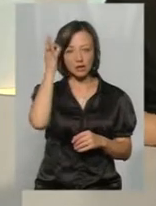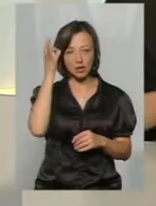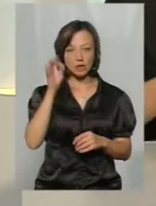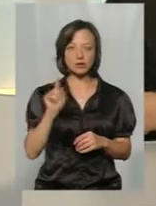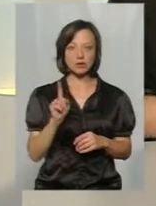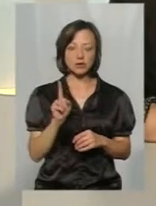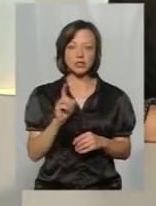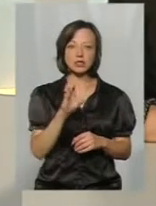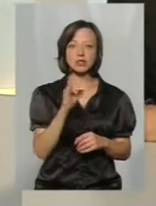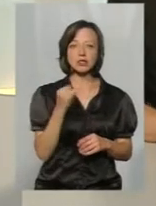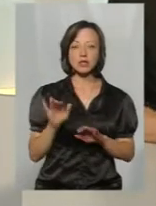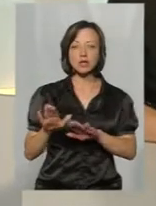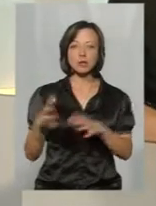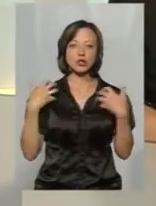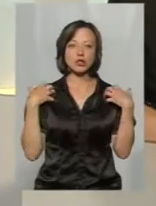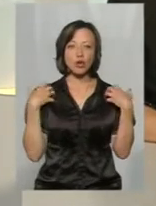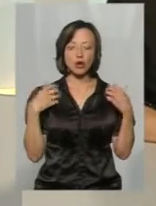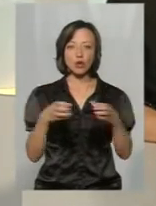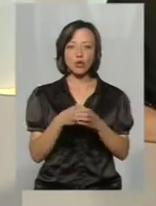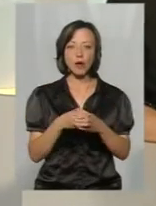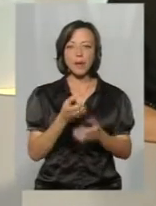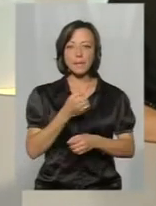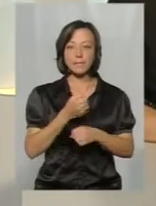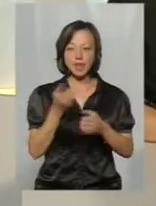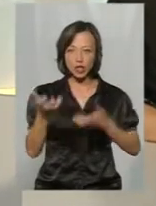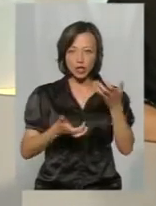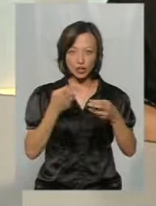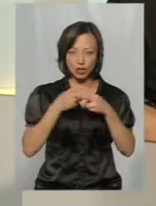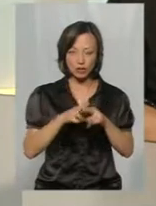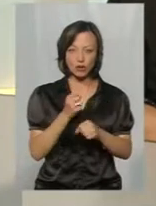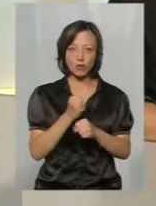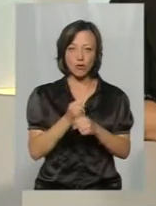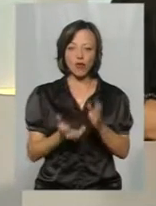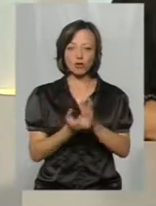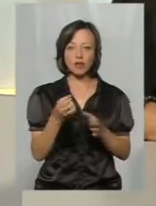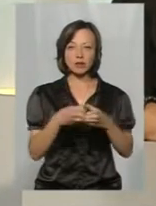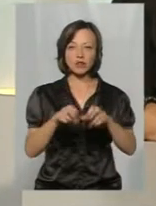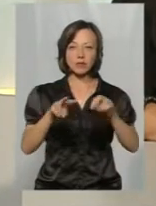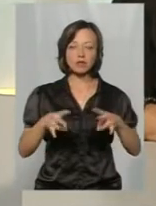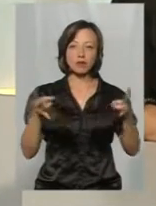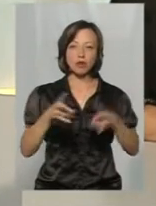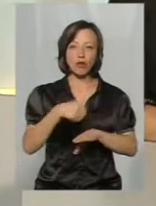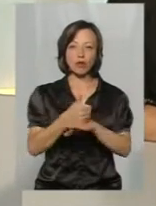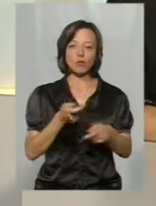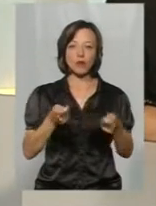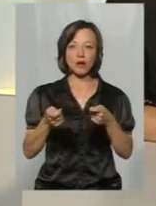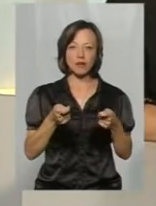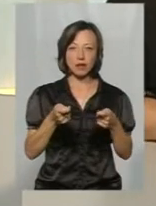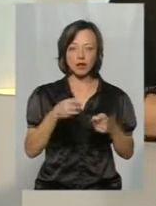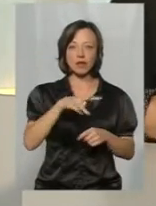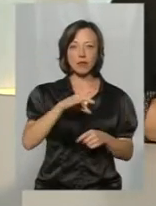що пан Сергій – заступник начальника групи піотехнічних робіт аварійно-рятувального загону спецпризначення головного управління